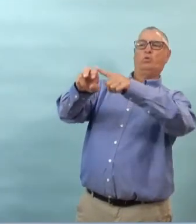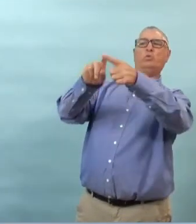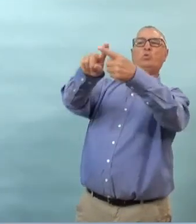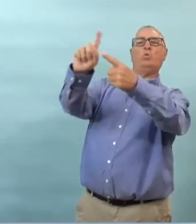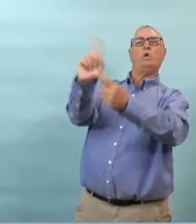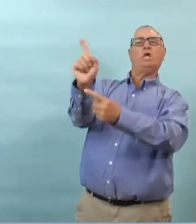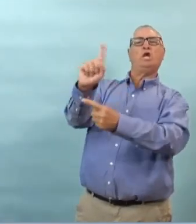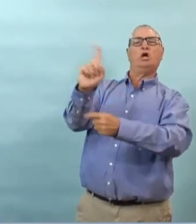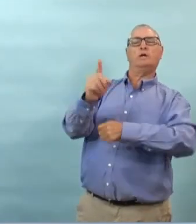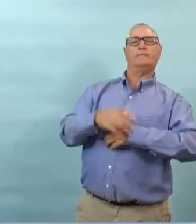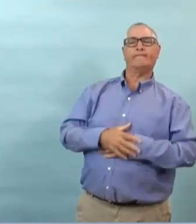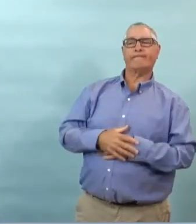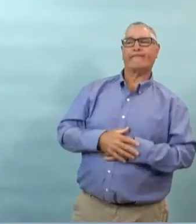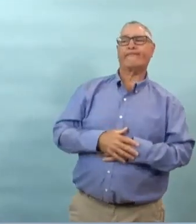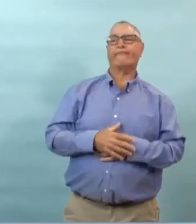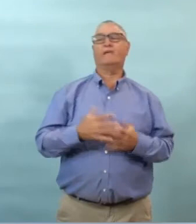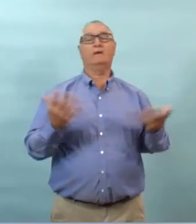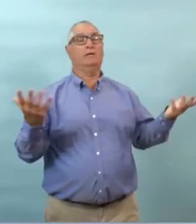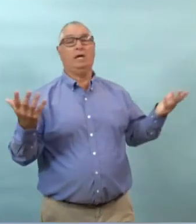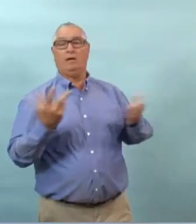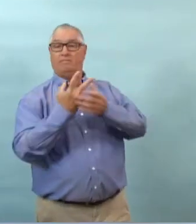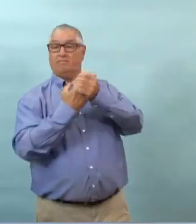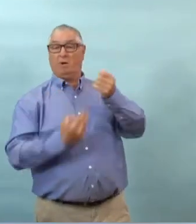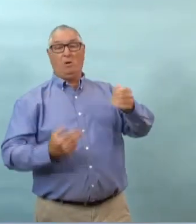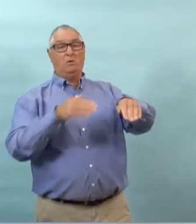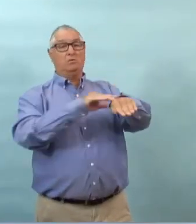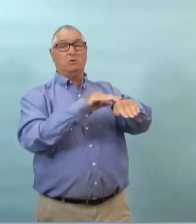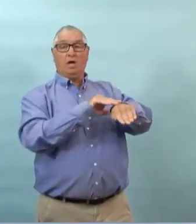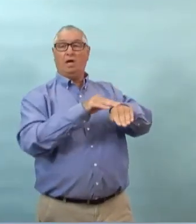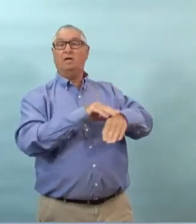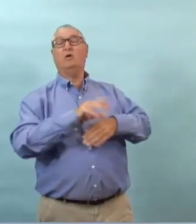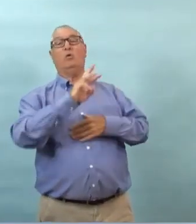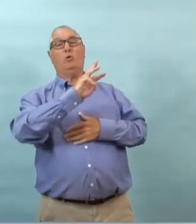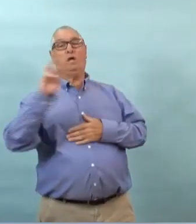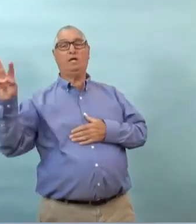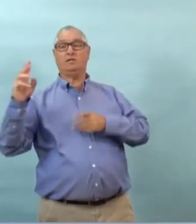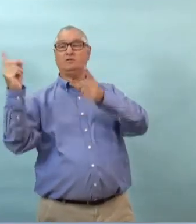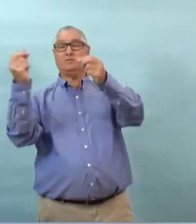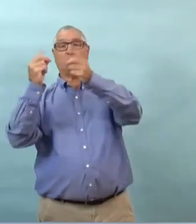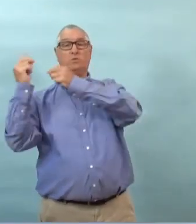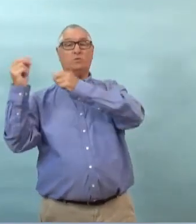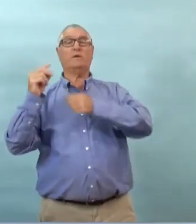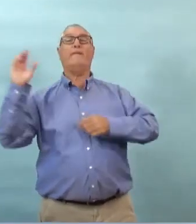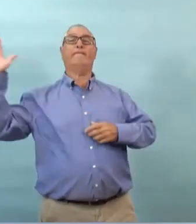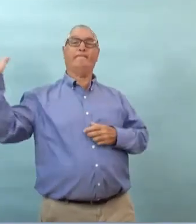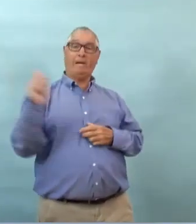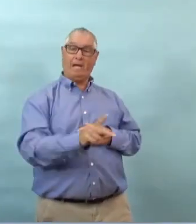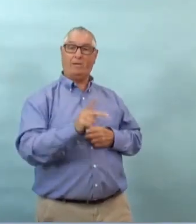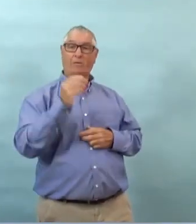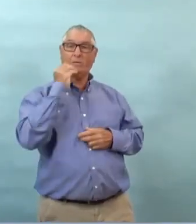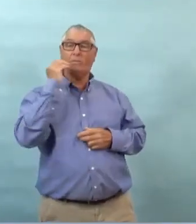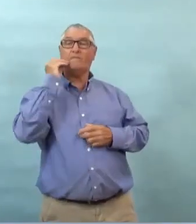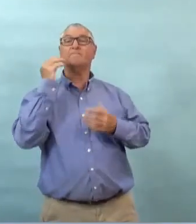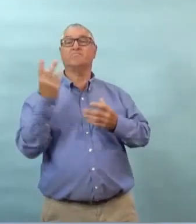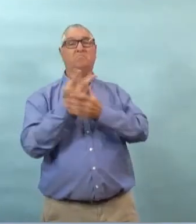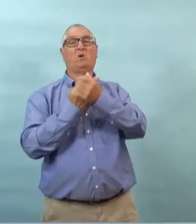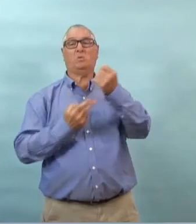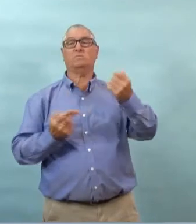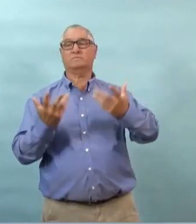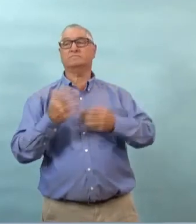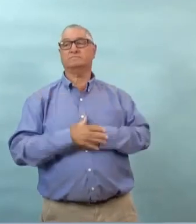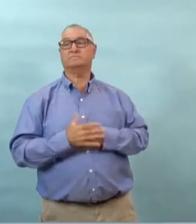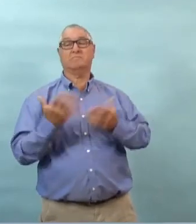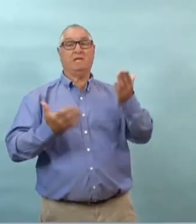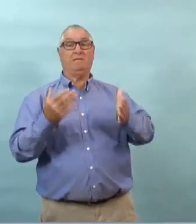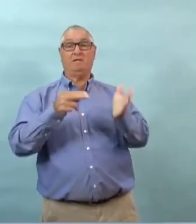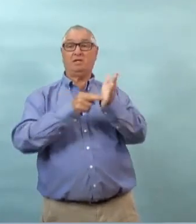vous être plus précis dans ces cas ça pourrait être tout ce que vous avez dit ça peut être des gens qui reviennent de